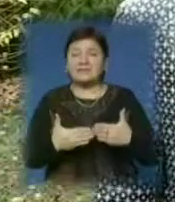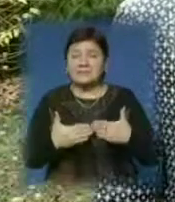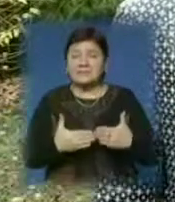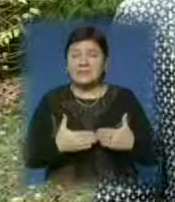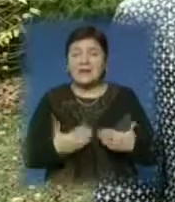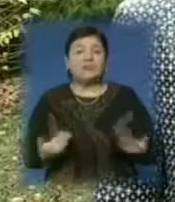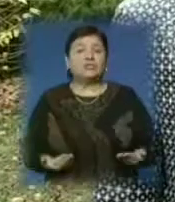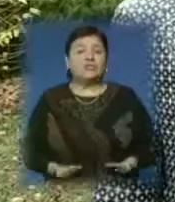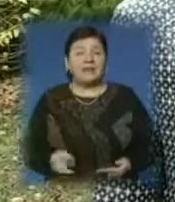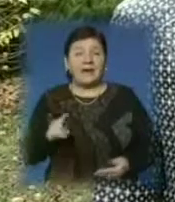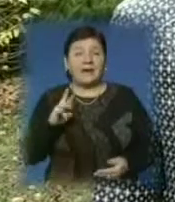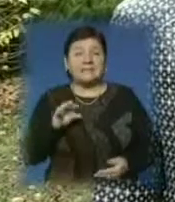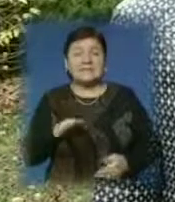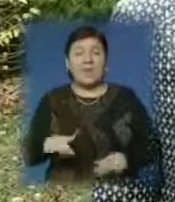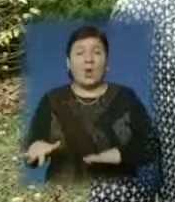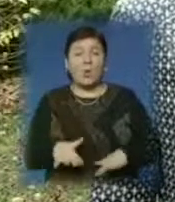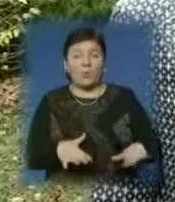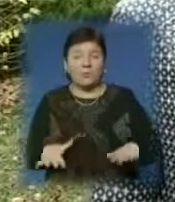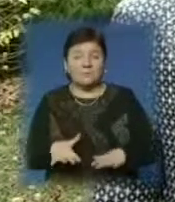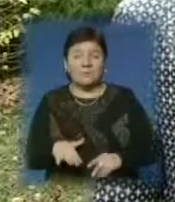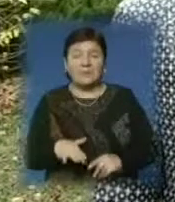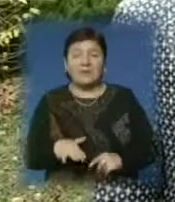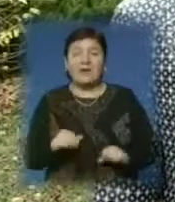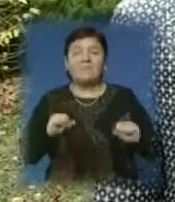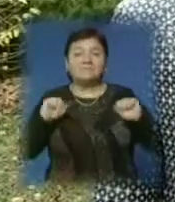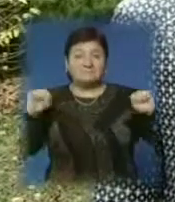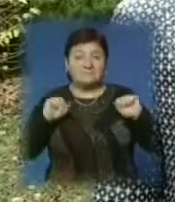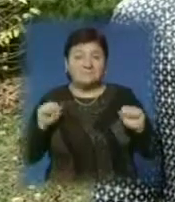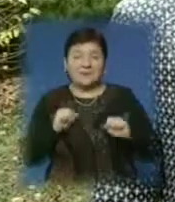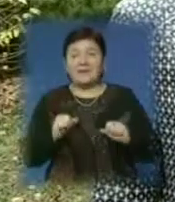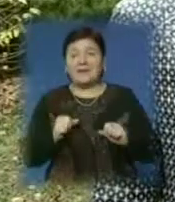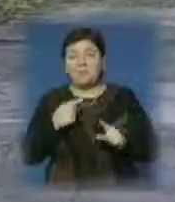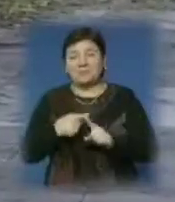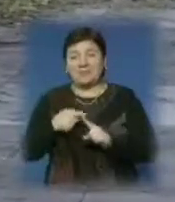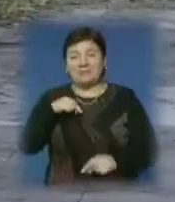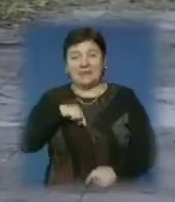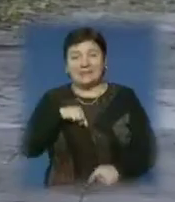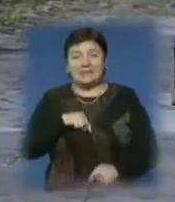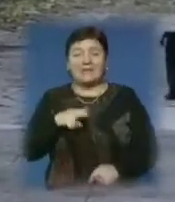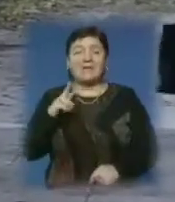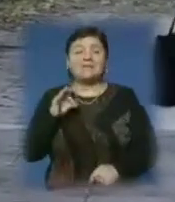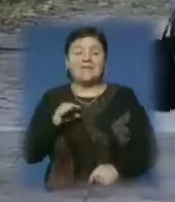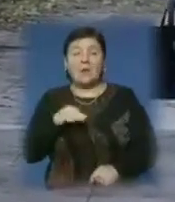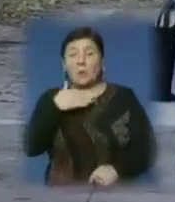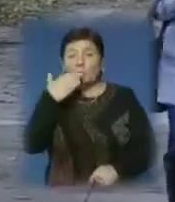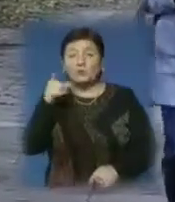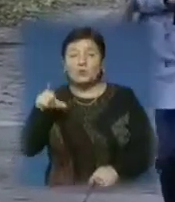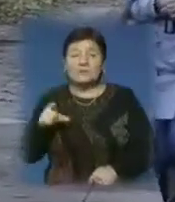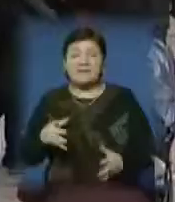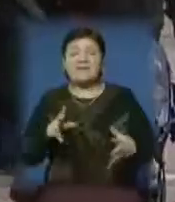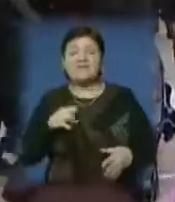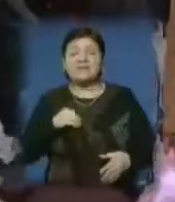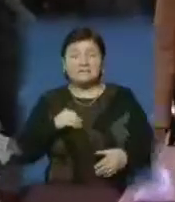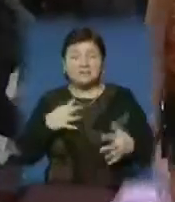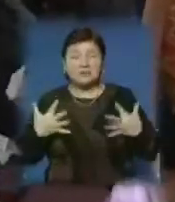життя – це рух, постійний рух, фізичні вправи і, звичайно, позитивний настрій». Самі ж ужгородці переймаються власним здоров'ям,